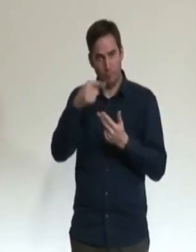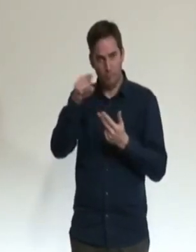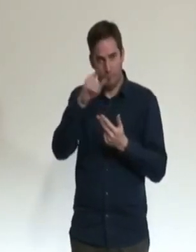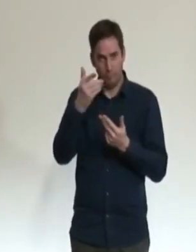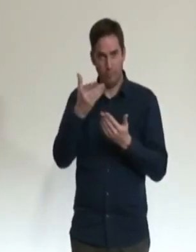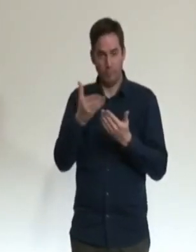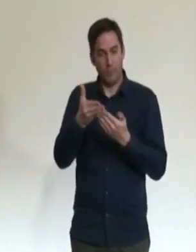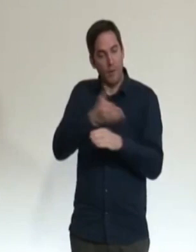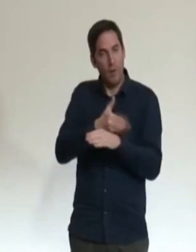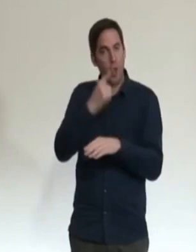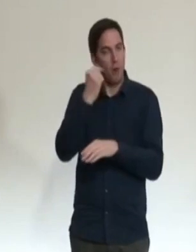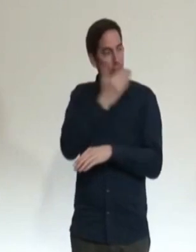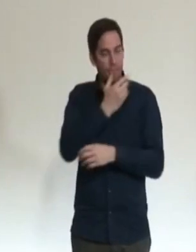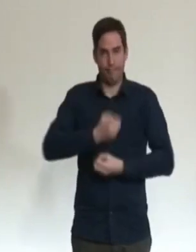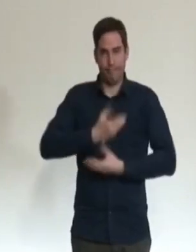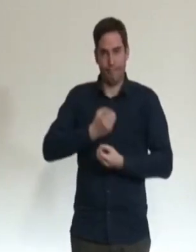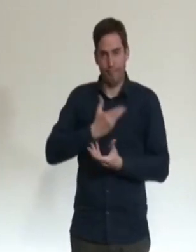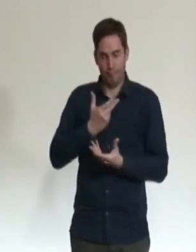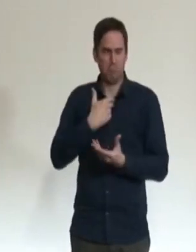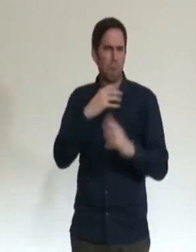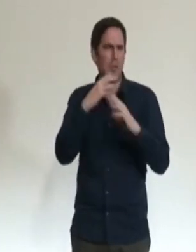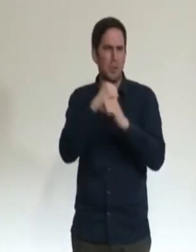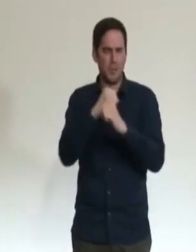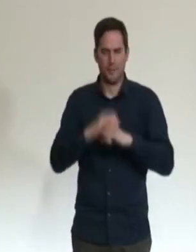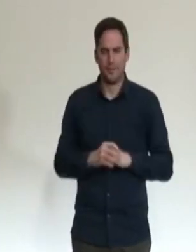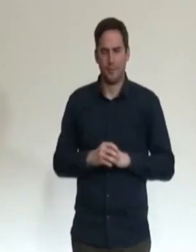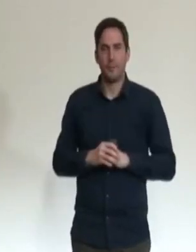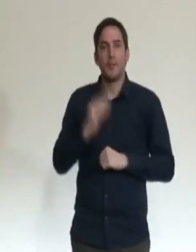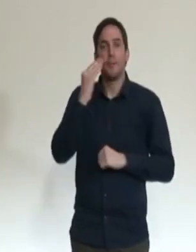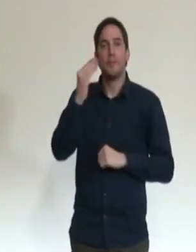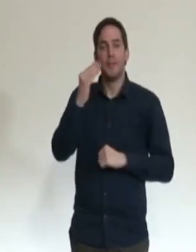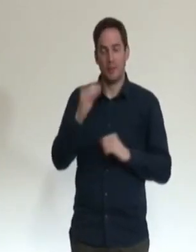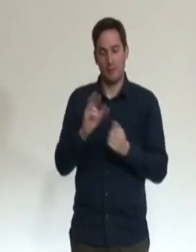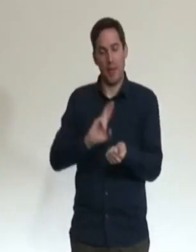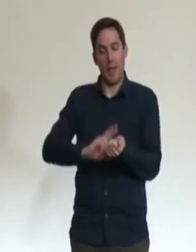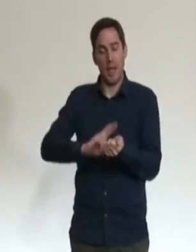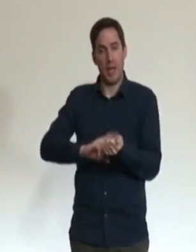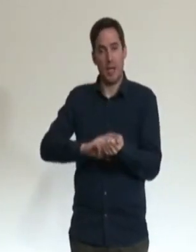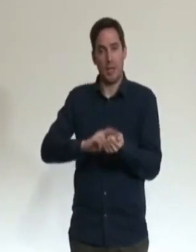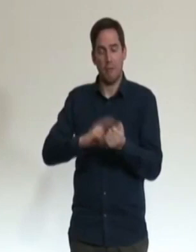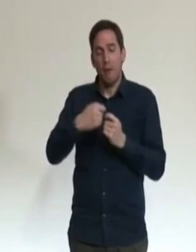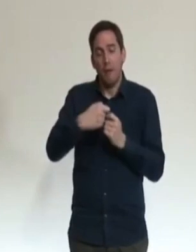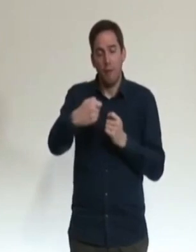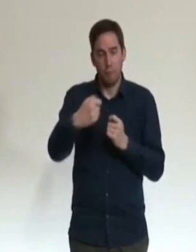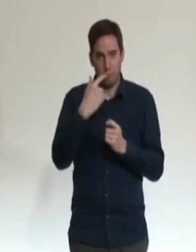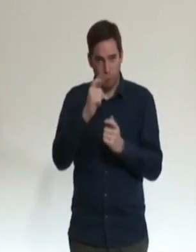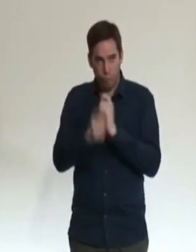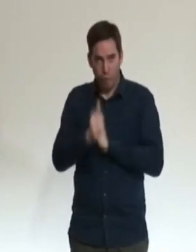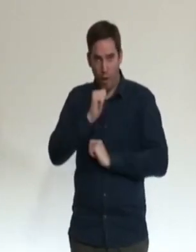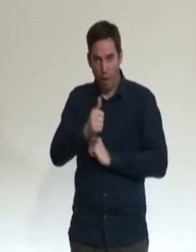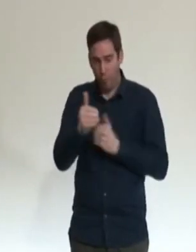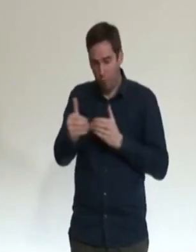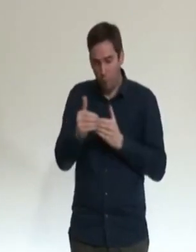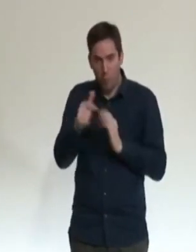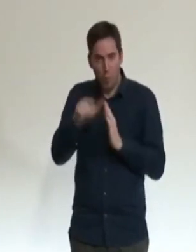le professeur Fischer. Je les résume rapidement. Un impact mineur sur le rythme de la vaccination en France, en tout cas à deux ou trois mois. L